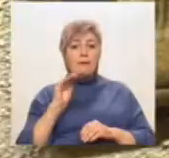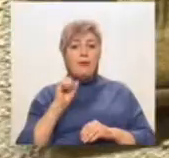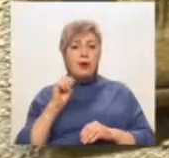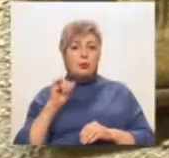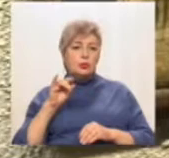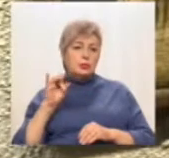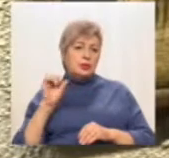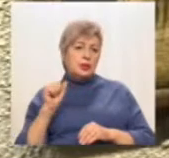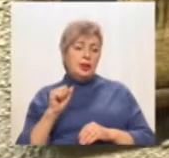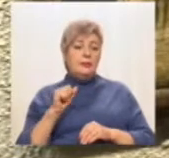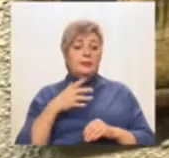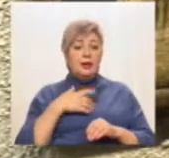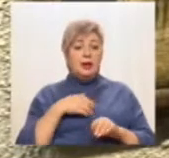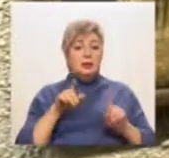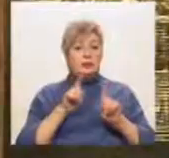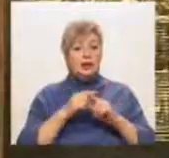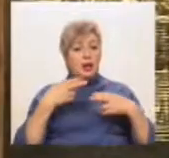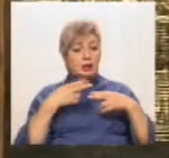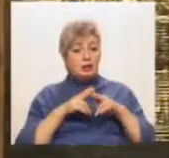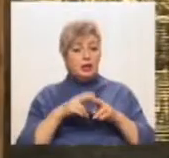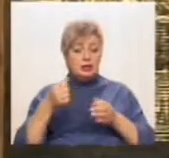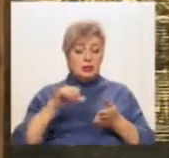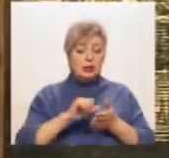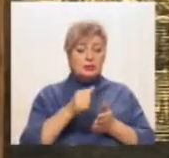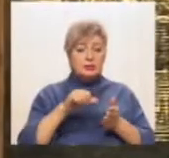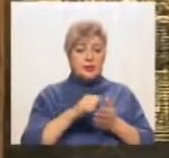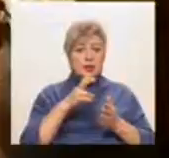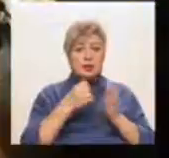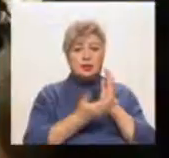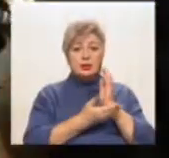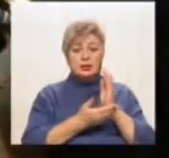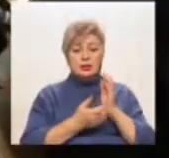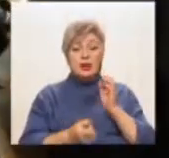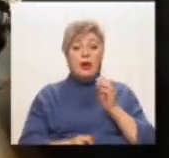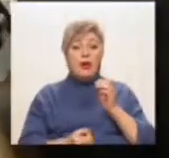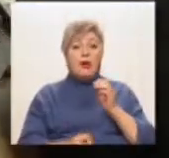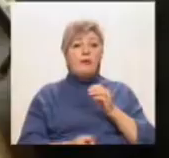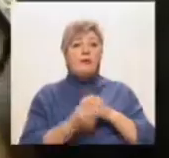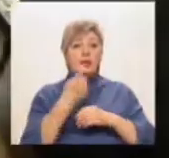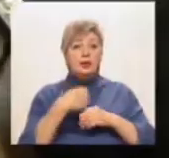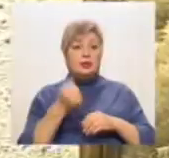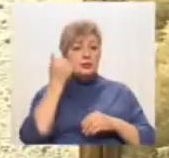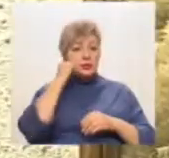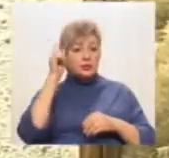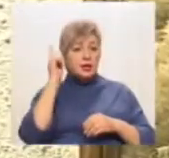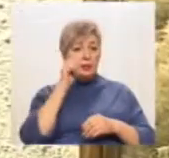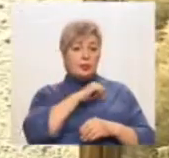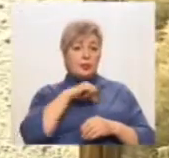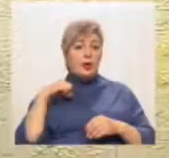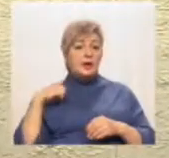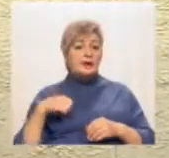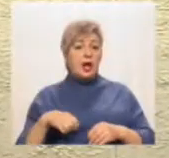За словами автора, така техніка гравіювання на дереві походить з давнього Китаю. Вперше з'явилась в 14-му